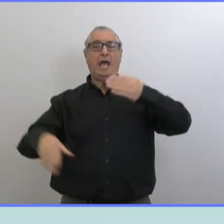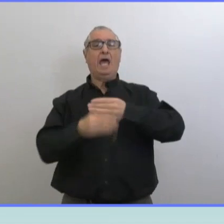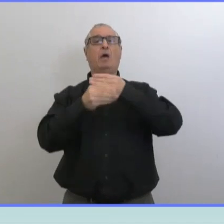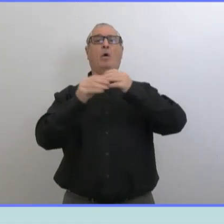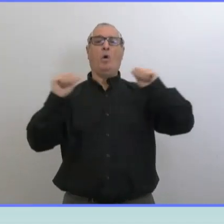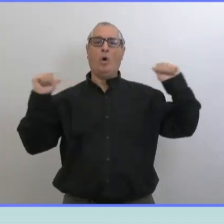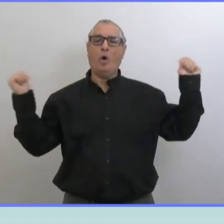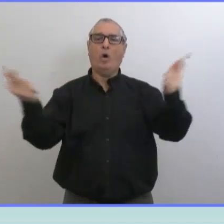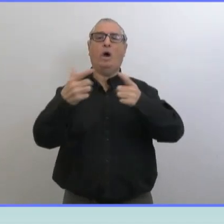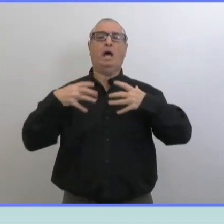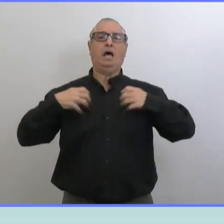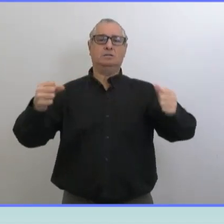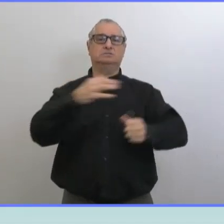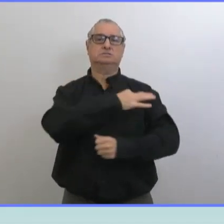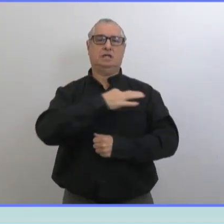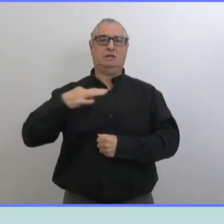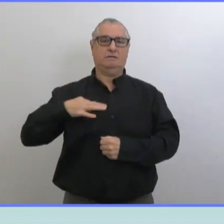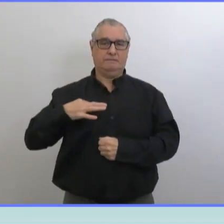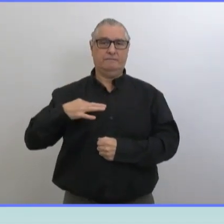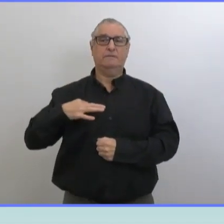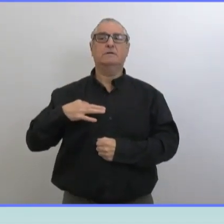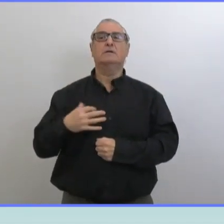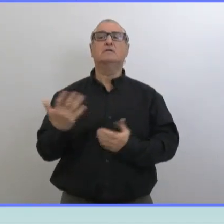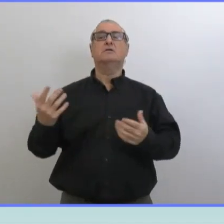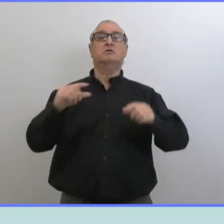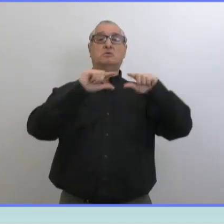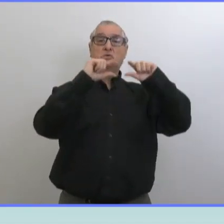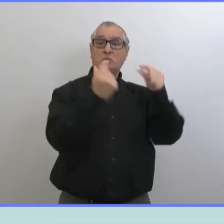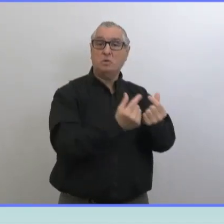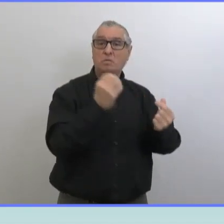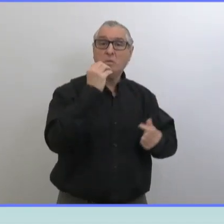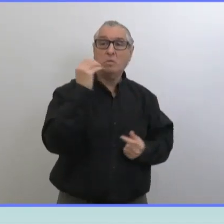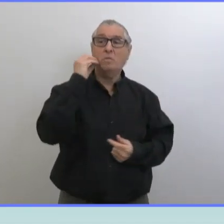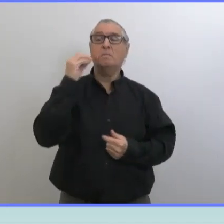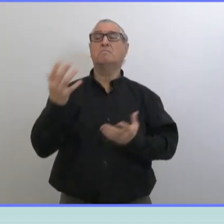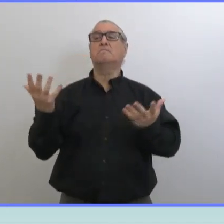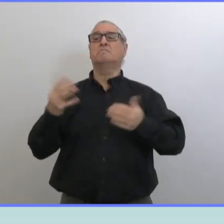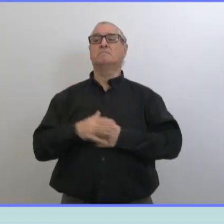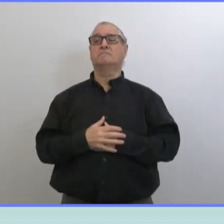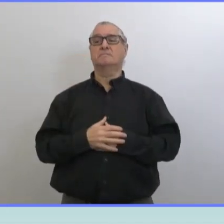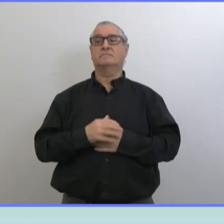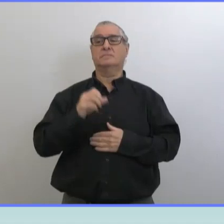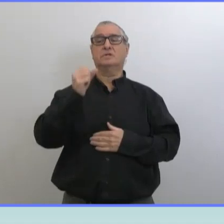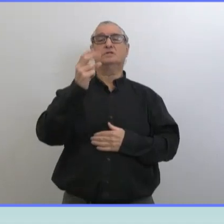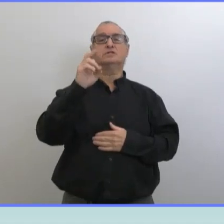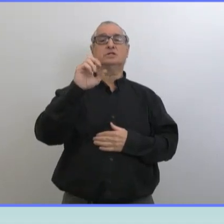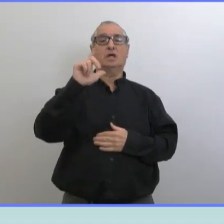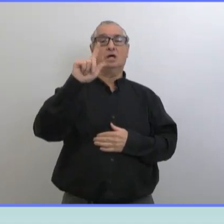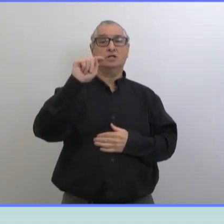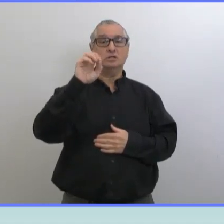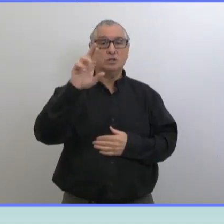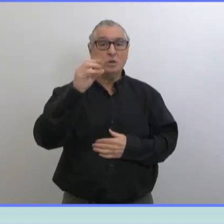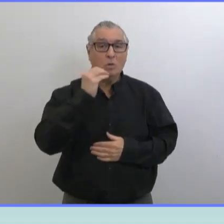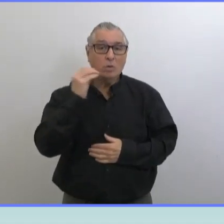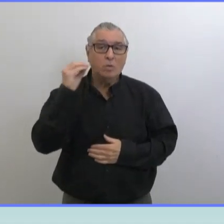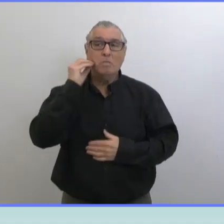on va supprimer cette limite. Et on va aussi avoir des situations de vie en communauté.